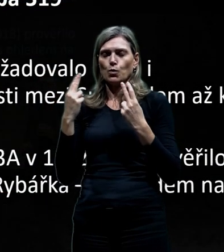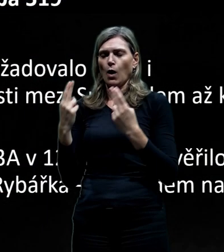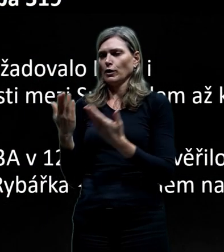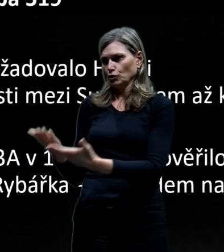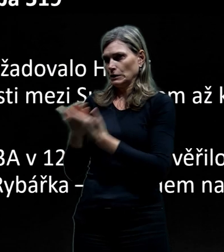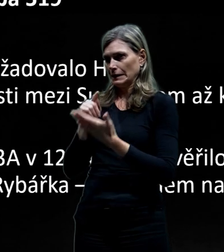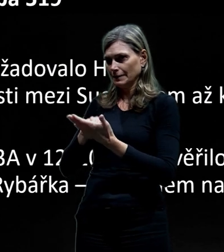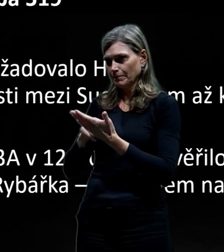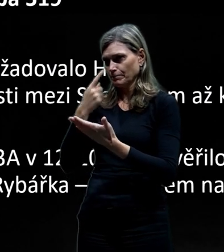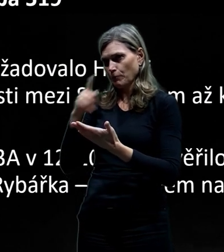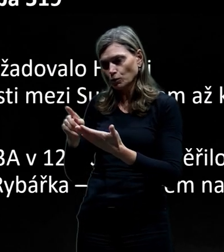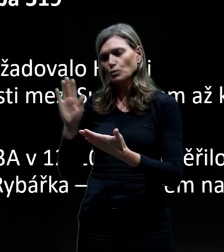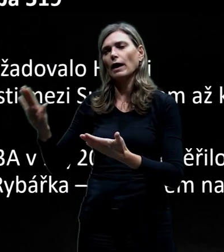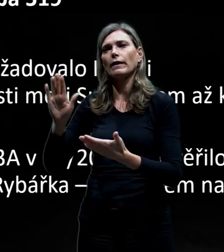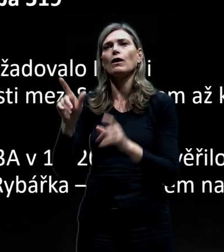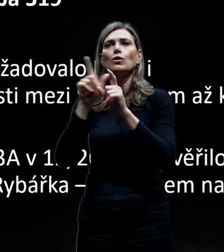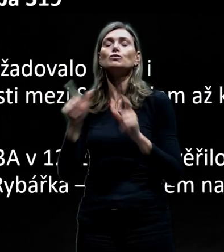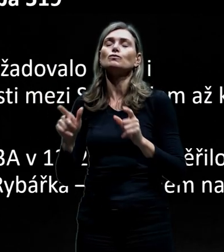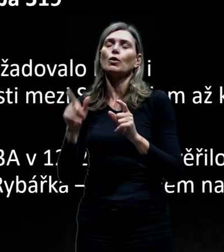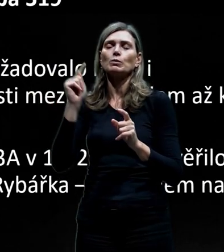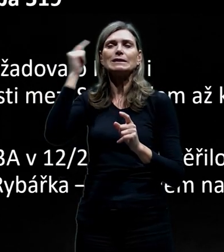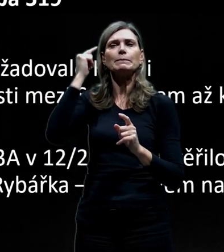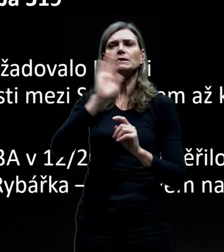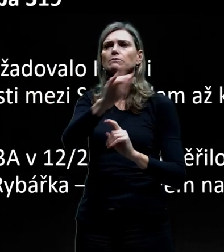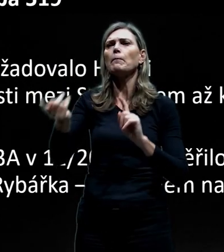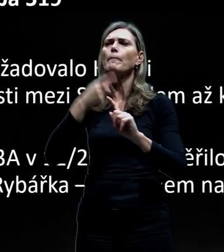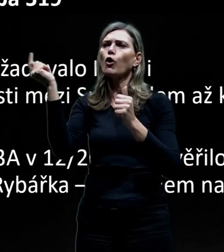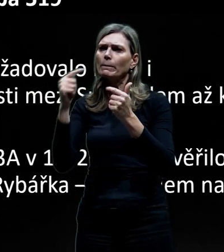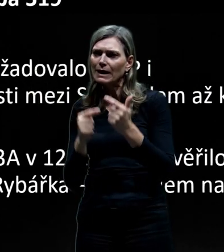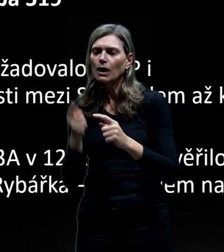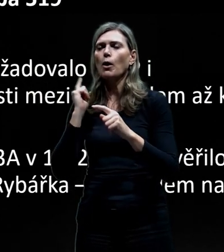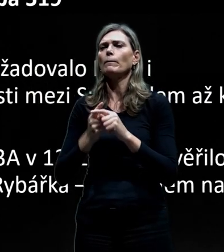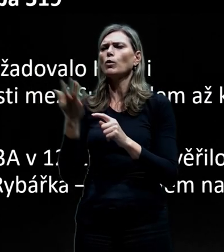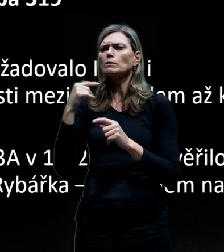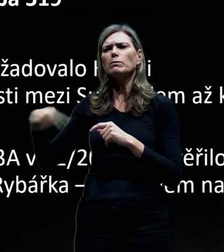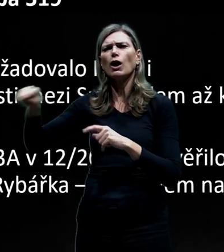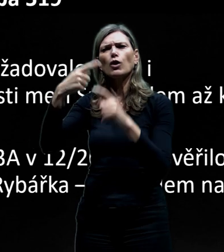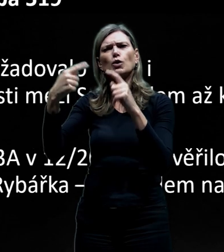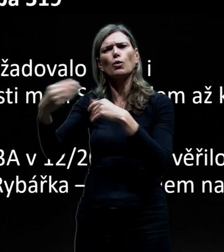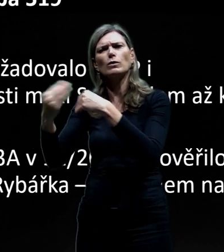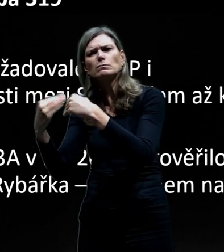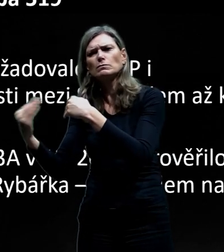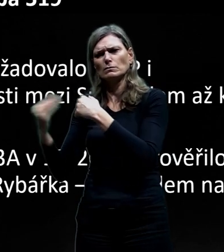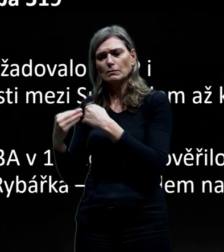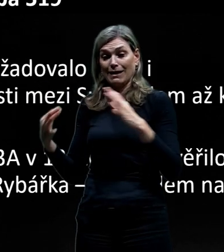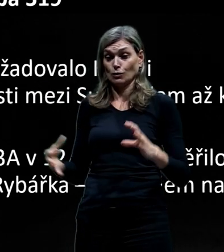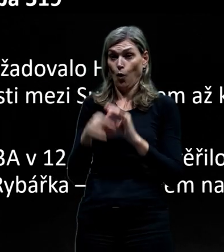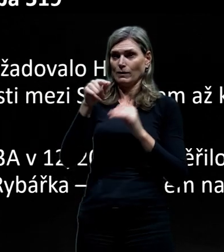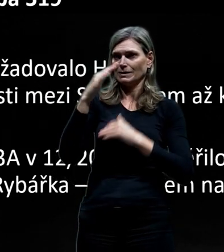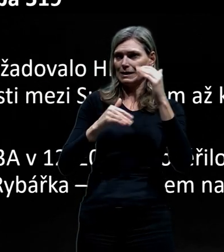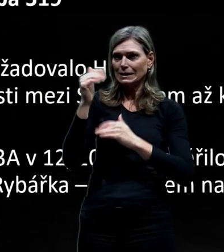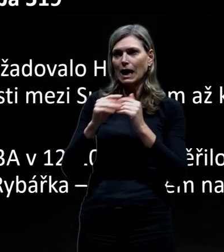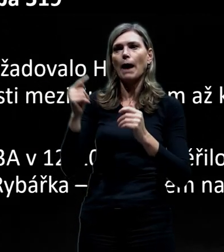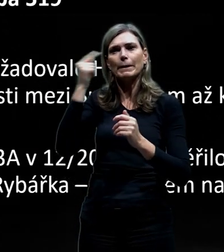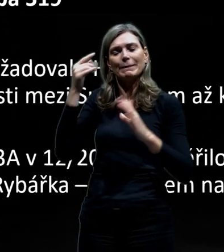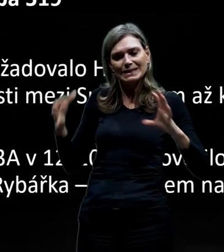několik, řekněme, požadavků a připomínek tak, aby tato stavba byla lépe začleněna do